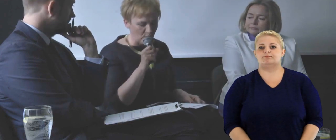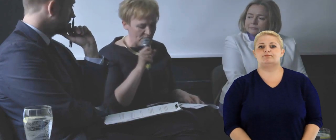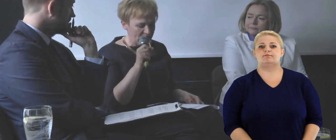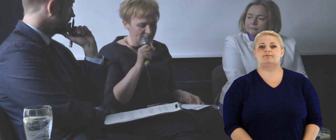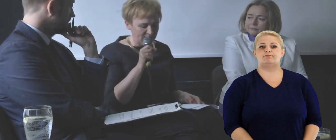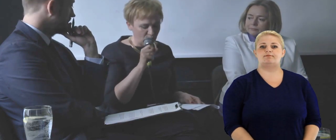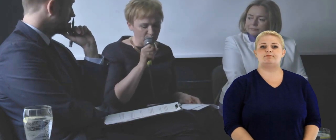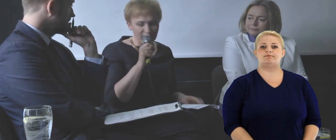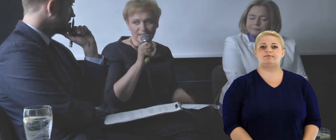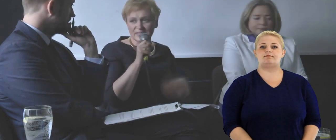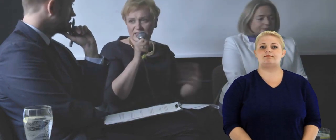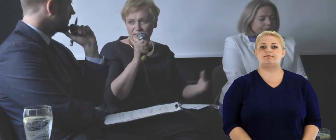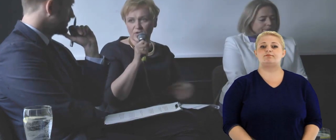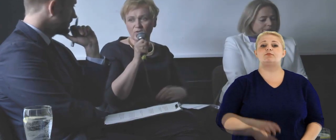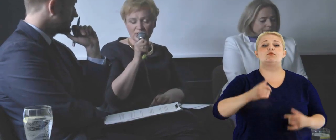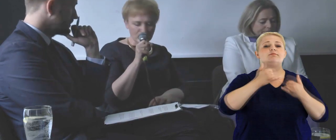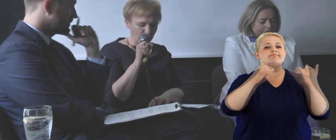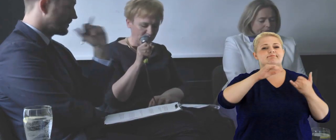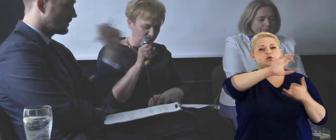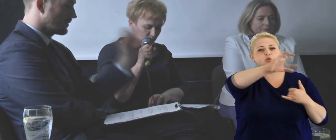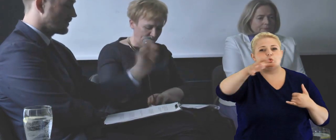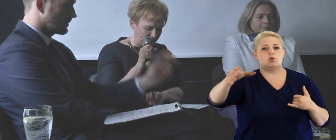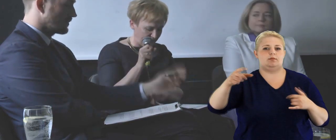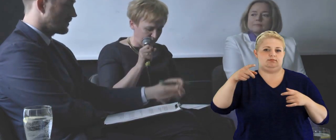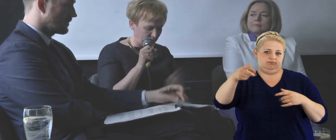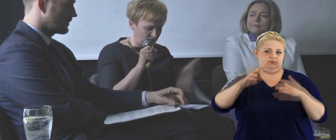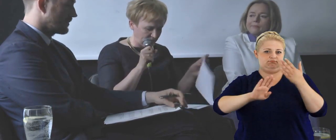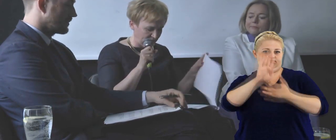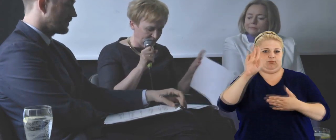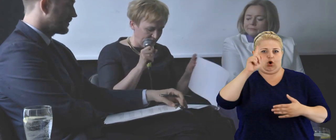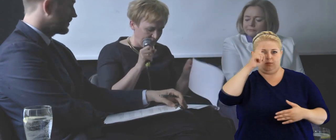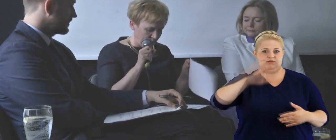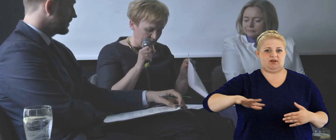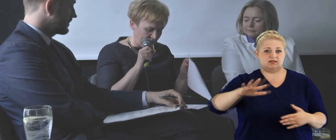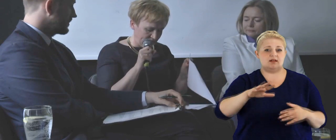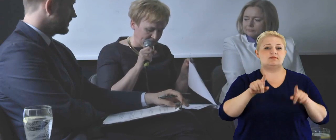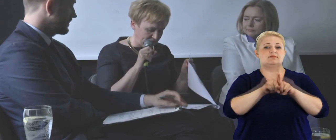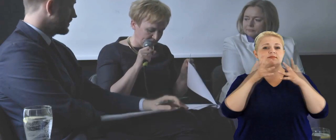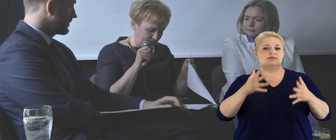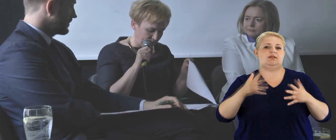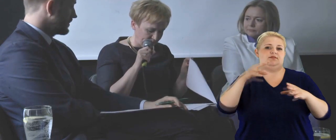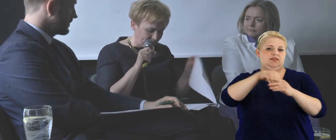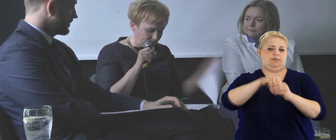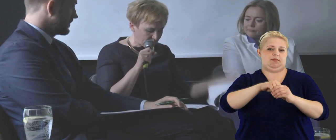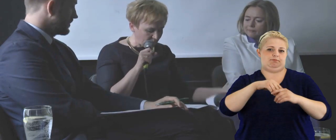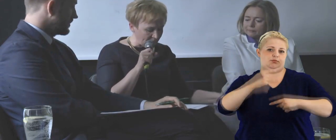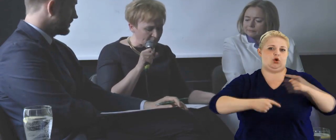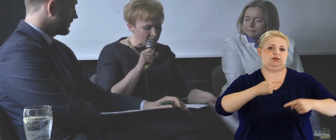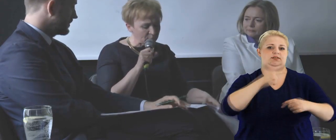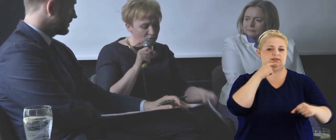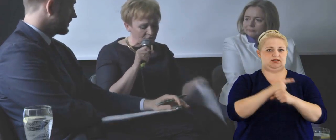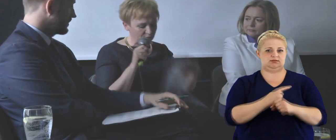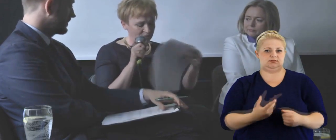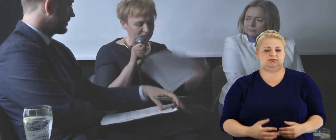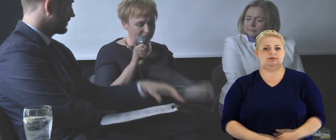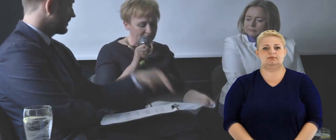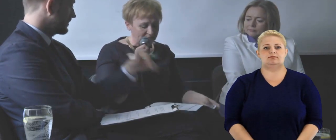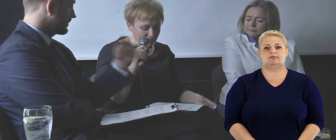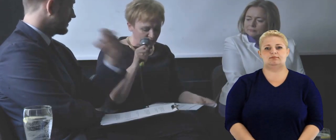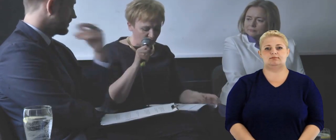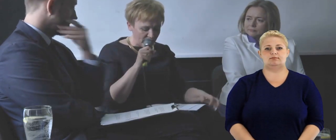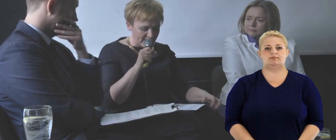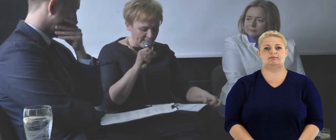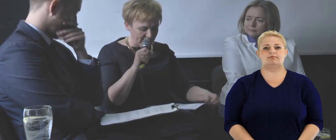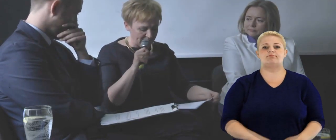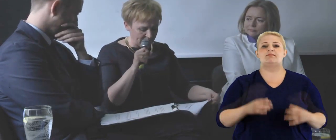reprezentują sektor obywatelski i chcą być obecne w tym procesie decyzyjnym. Może i właśnie,